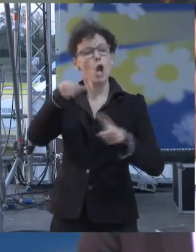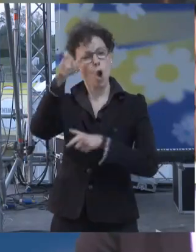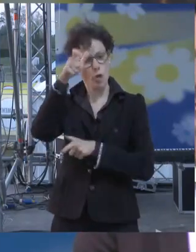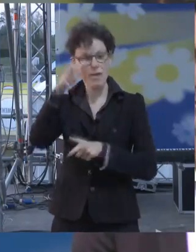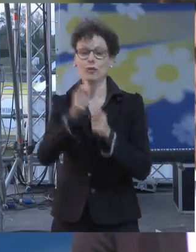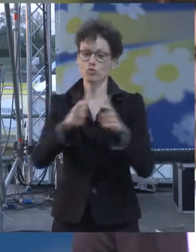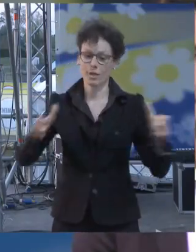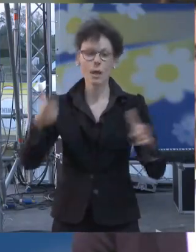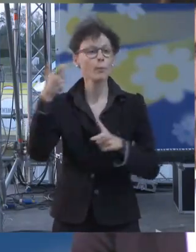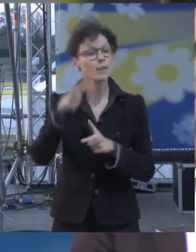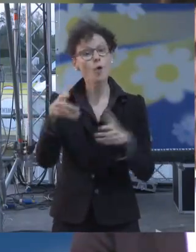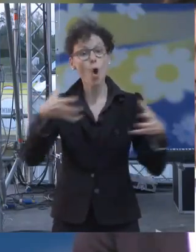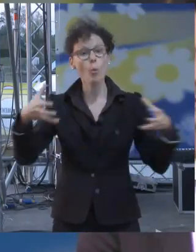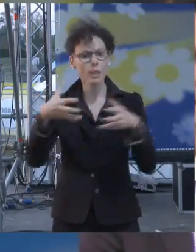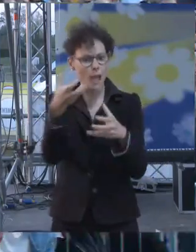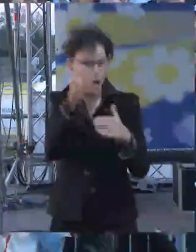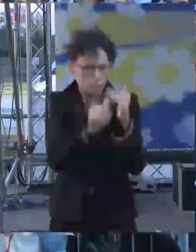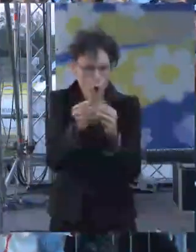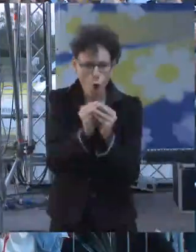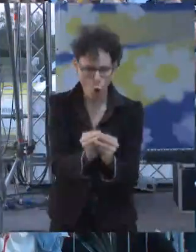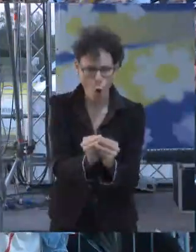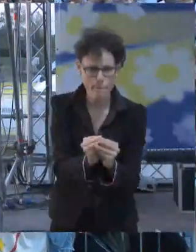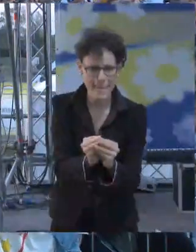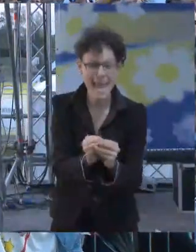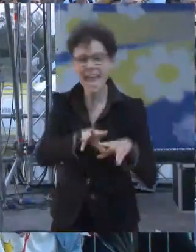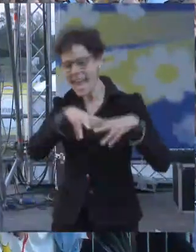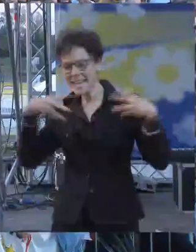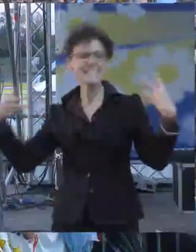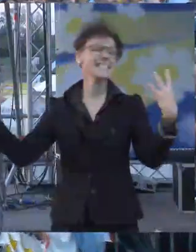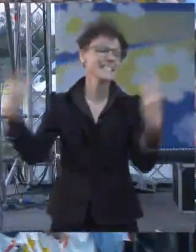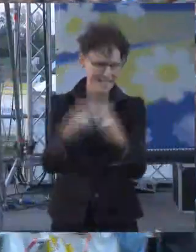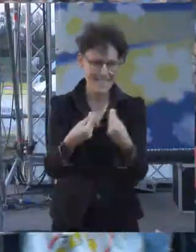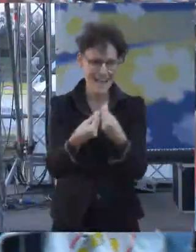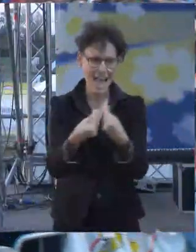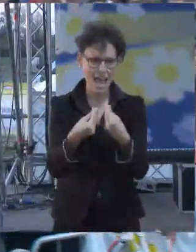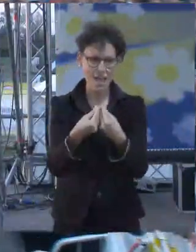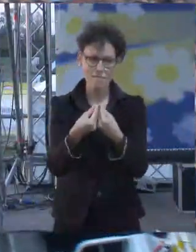costruiamo tutti insieme non delegando in bianco una giunta che lavora da sola per 5 anni